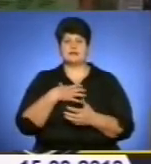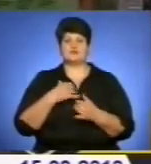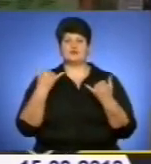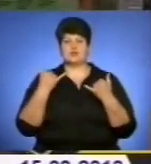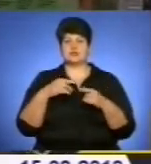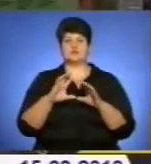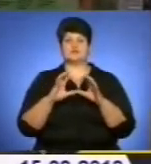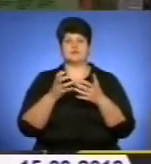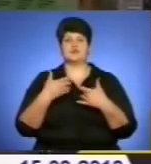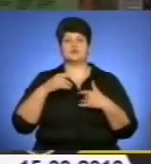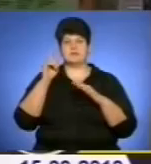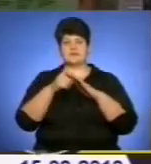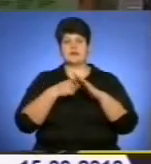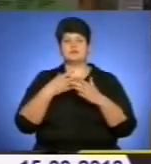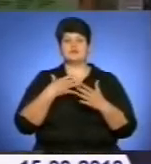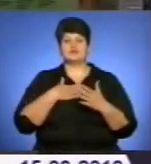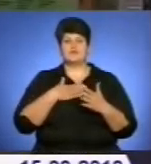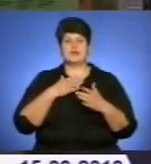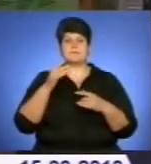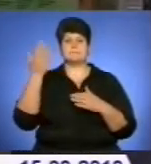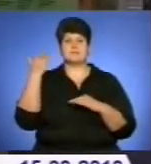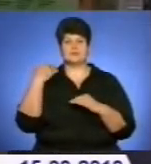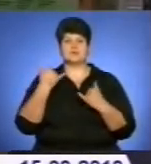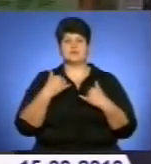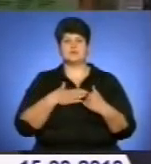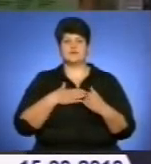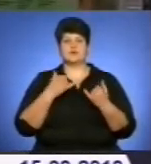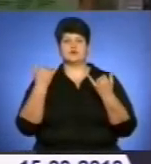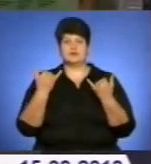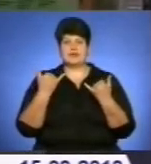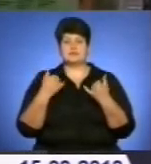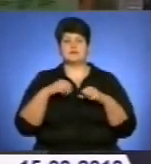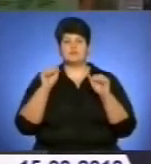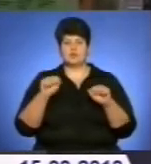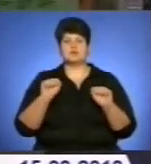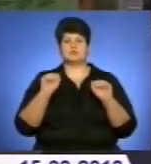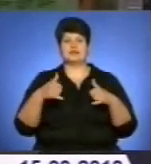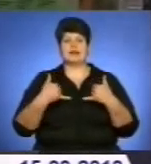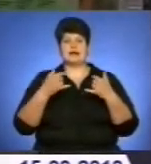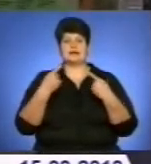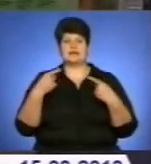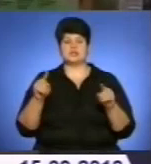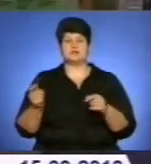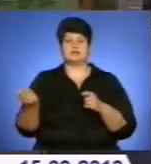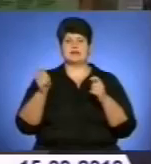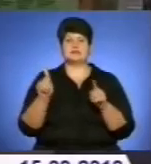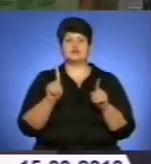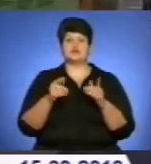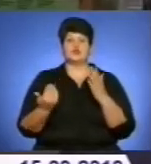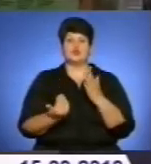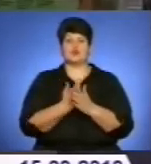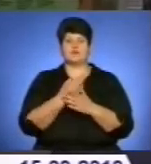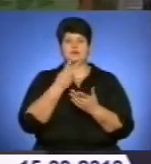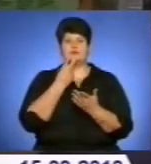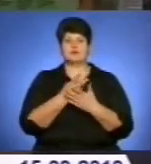методичного центру науково-освітніх інновацій та моніторингу Андрій Вівчар. Історія рідної батьківщини, рідного міста, вона є дуже